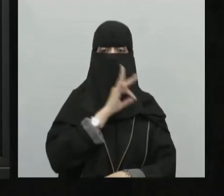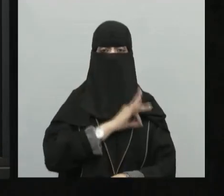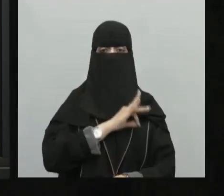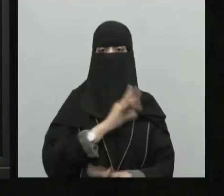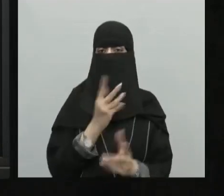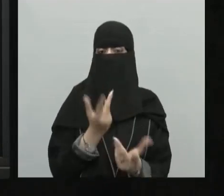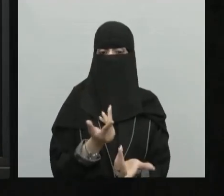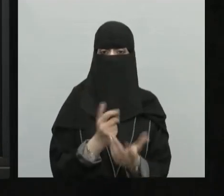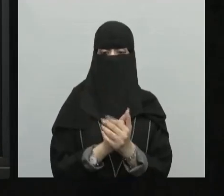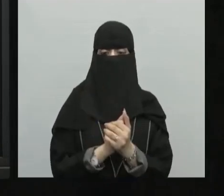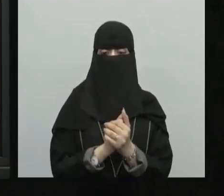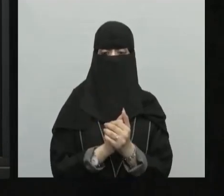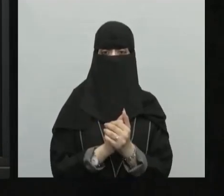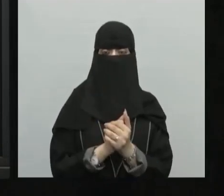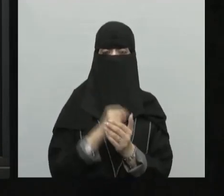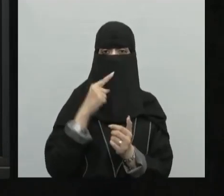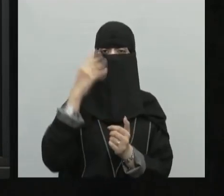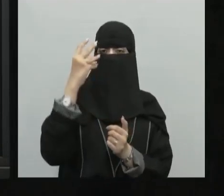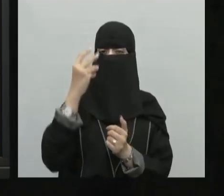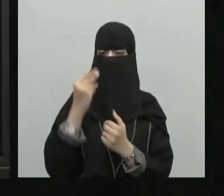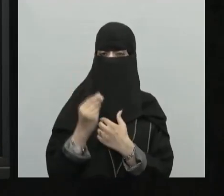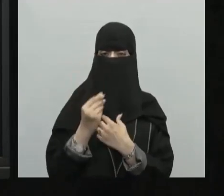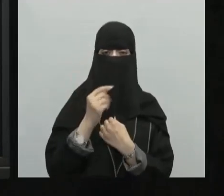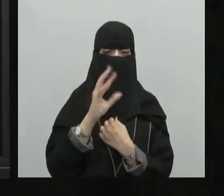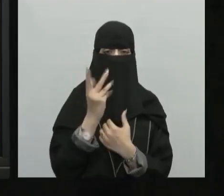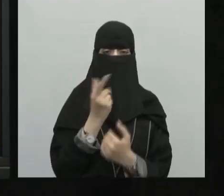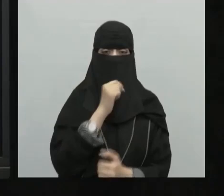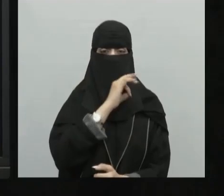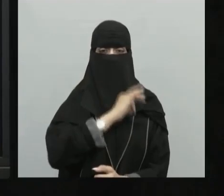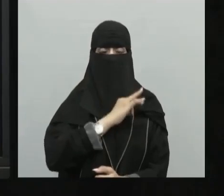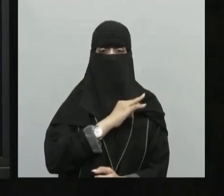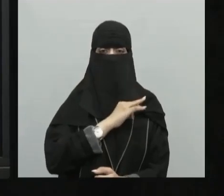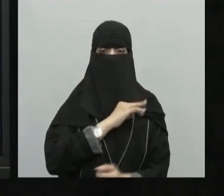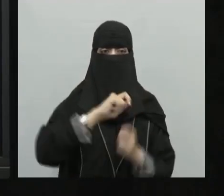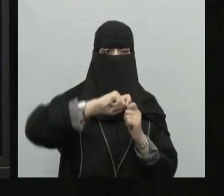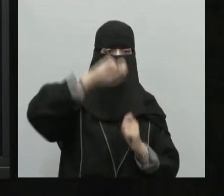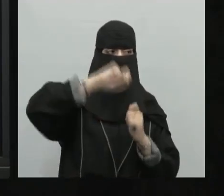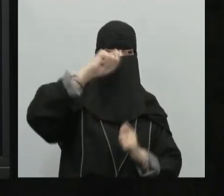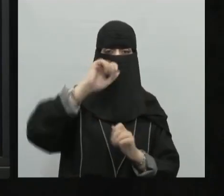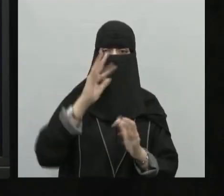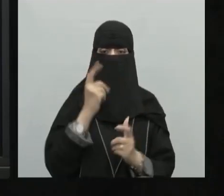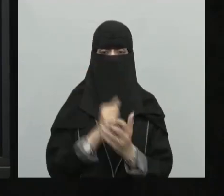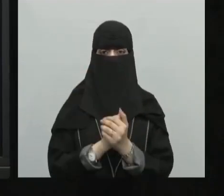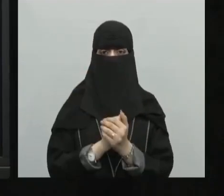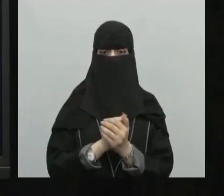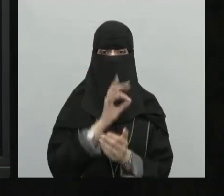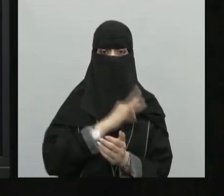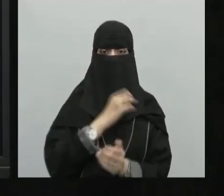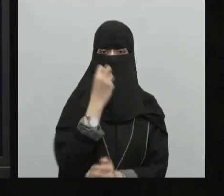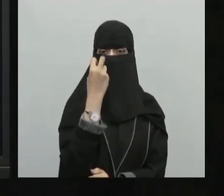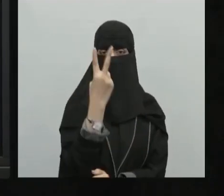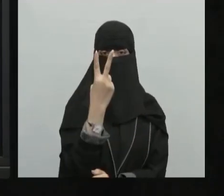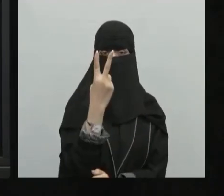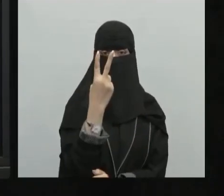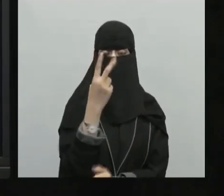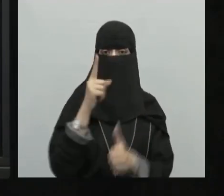وبناء الطلاب أذكروا فوائد خطوط الطول هي عبارة عن فائدتين فوائد خطوط